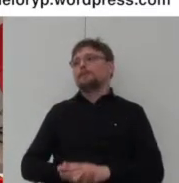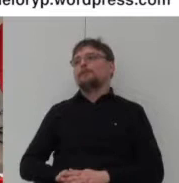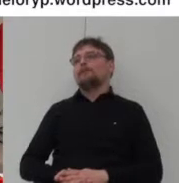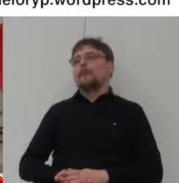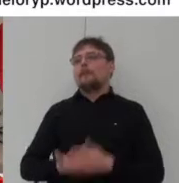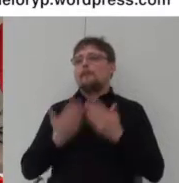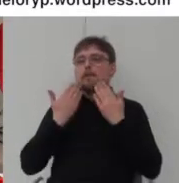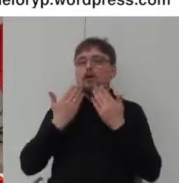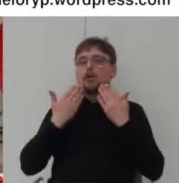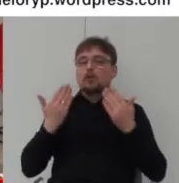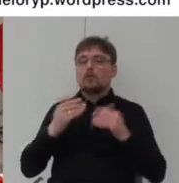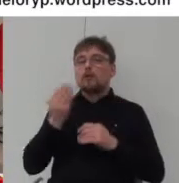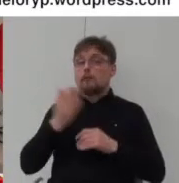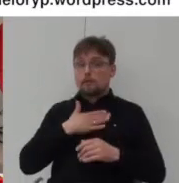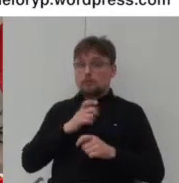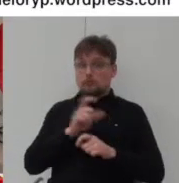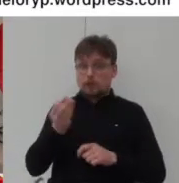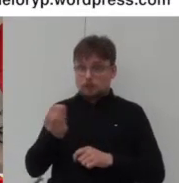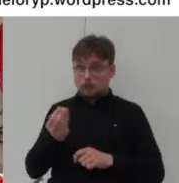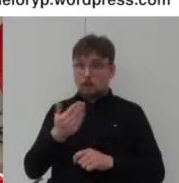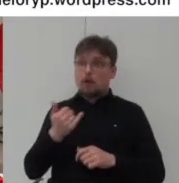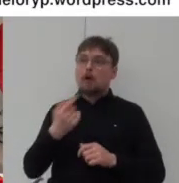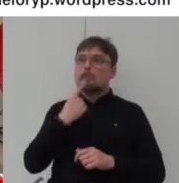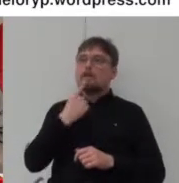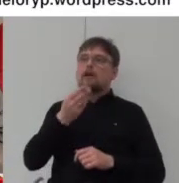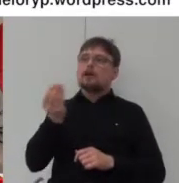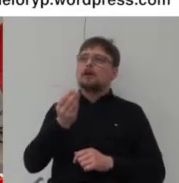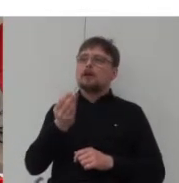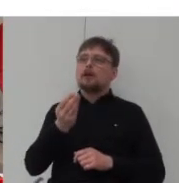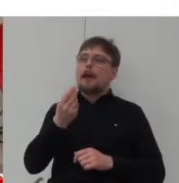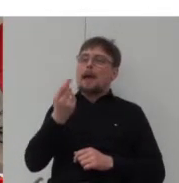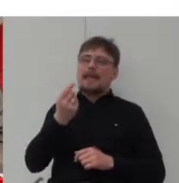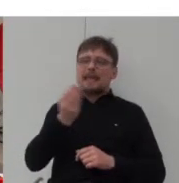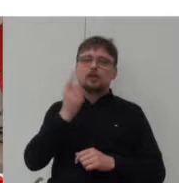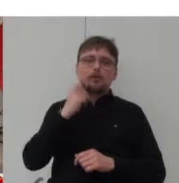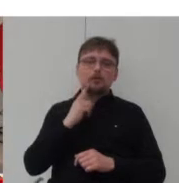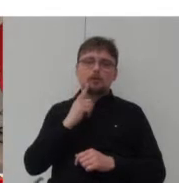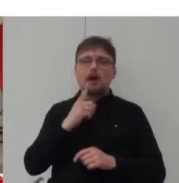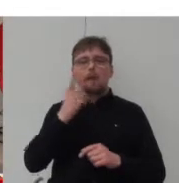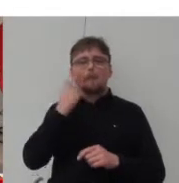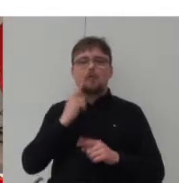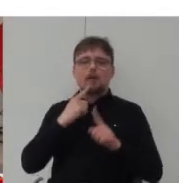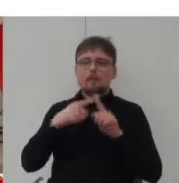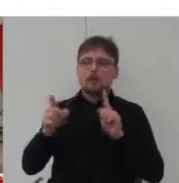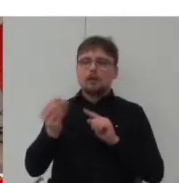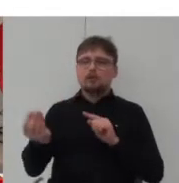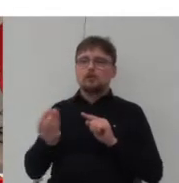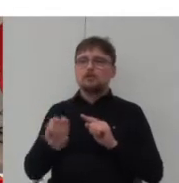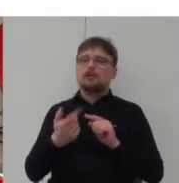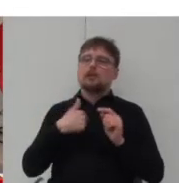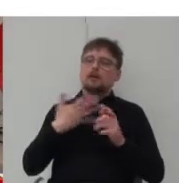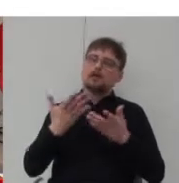że jeszcze mam chwileczkę czasu to mógłbym przedstawić jeszcze jedną minutkę minutkę półtorej nawet chciałbym jeszcze